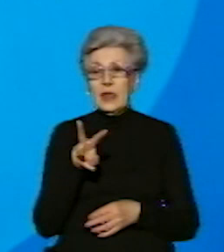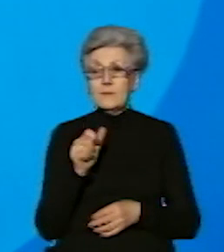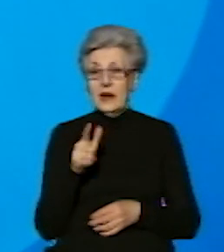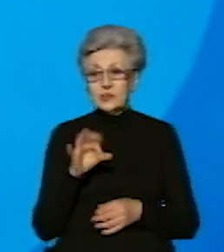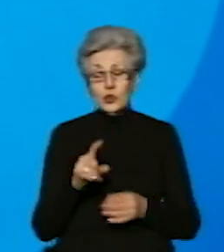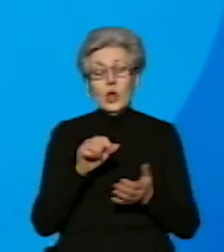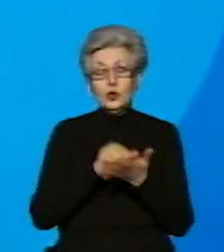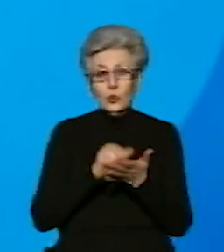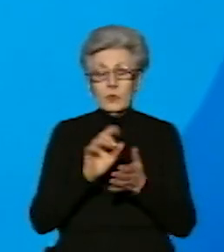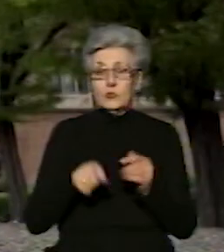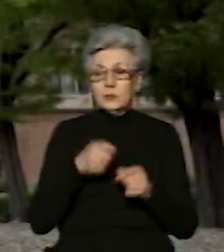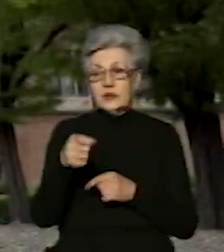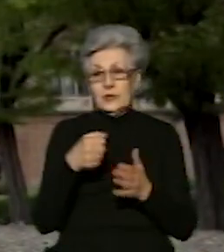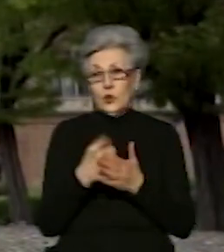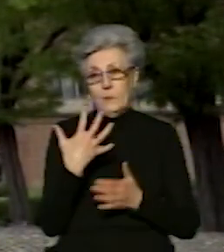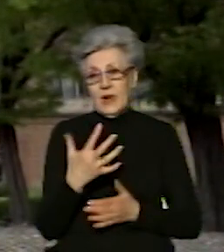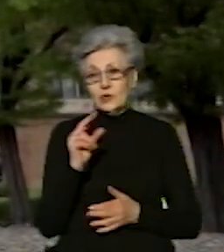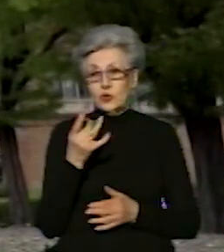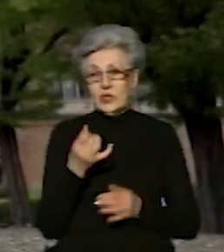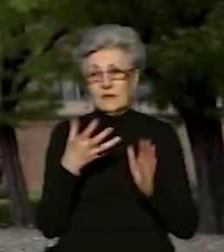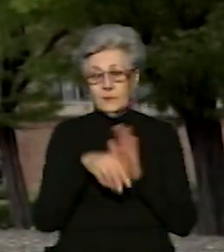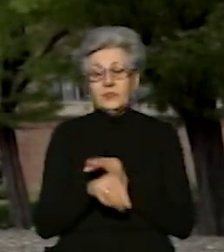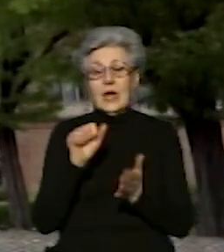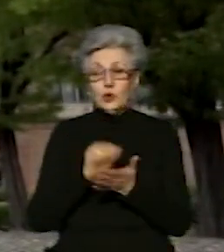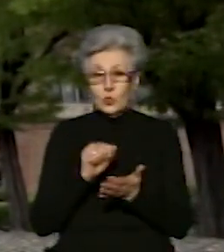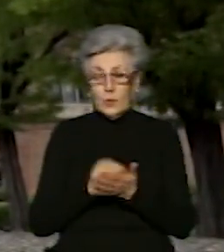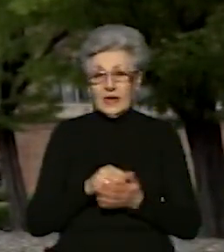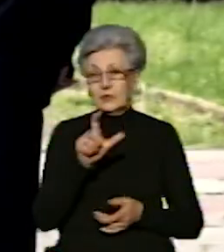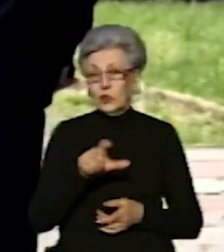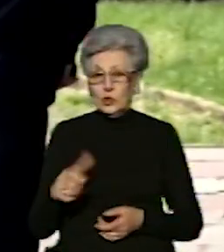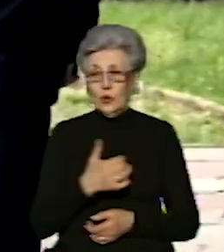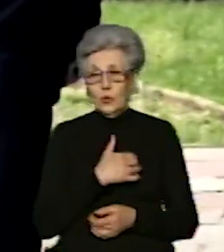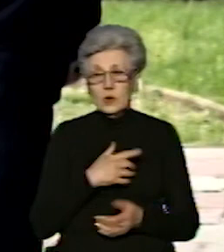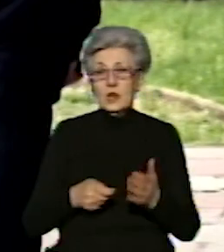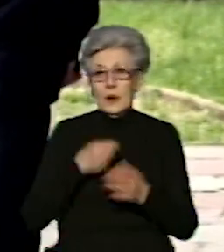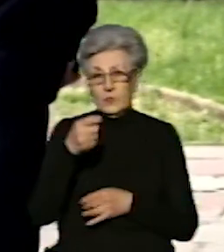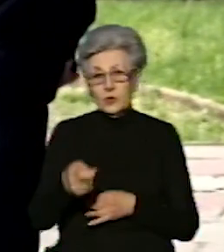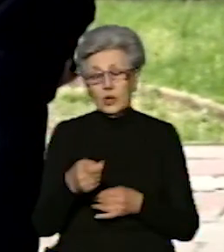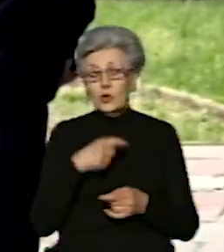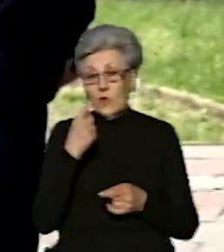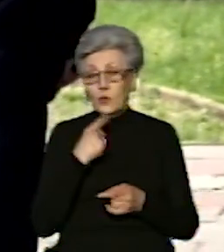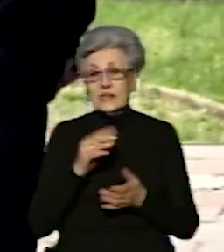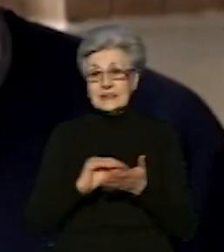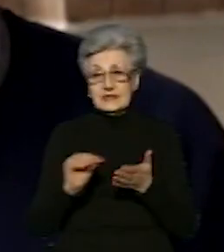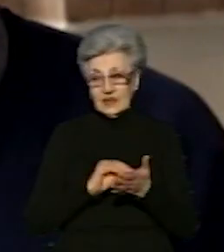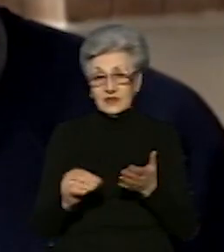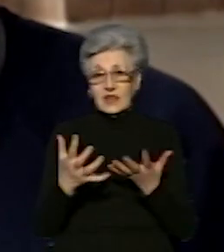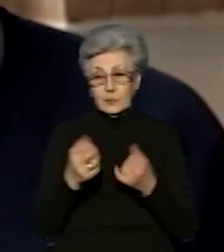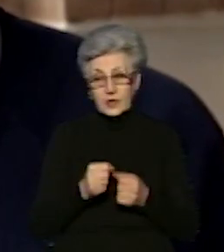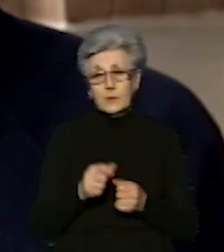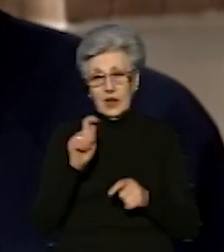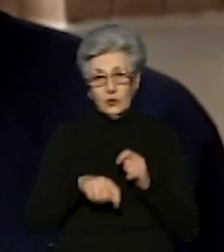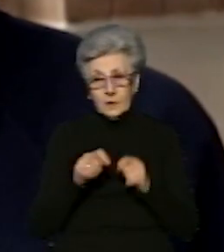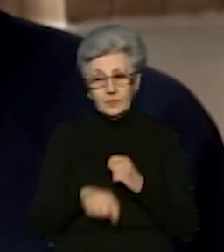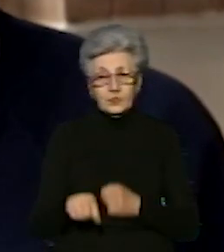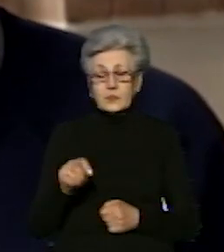5 червня включно. Документи абітурієнти подають онлайн, каже секретар приймальної комісії Чернівецького національного університету